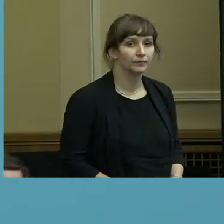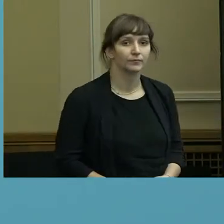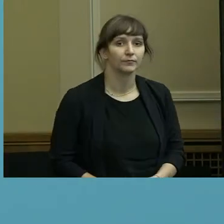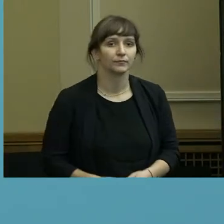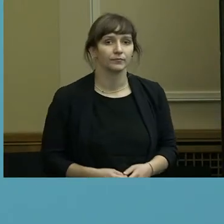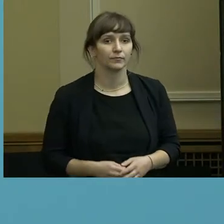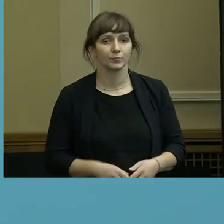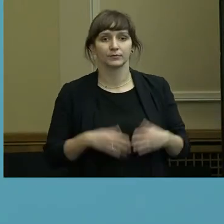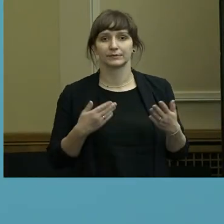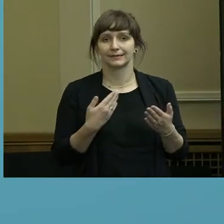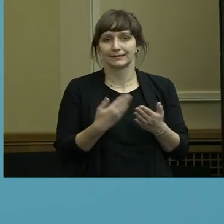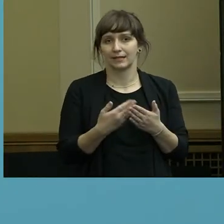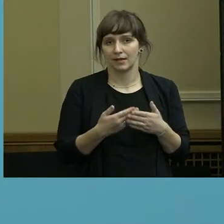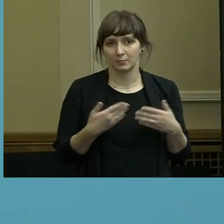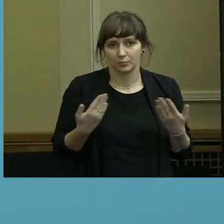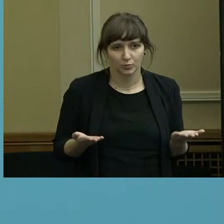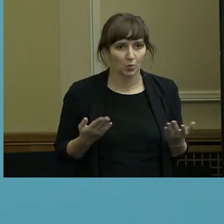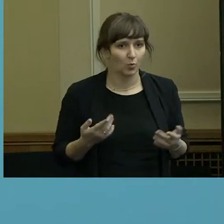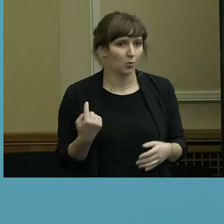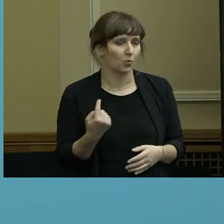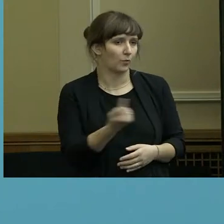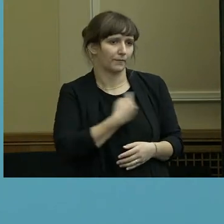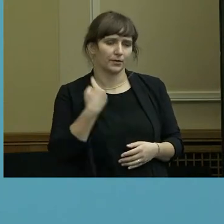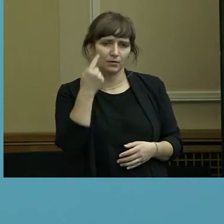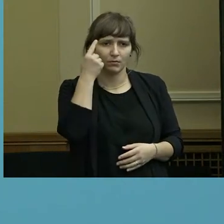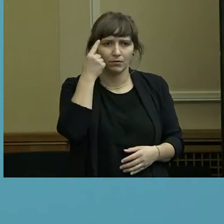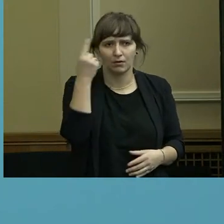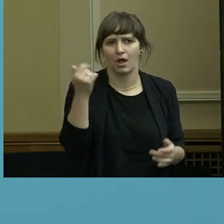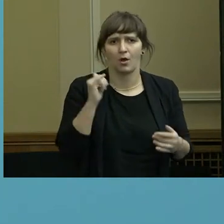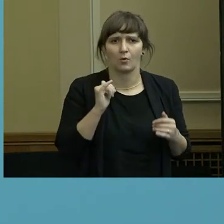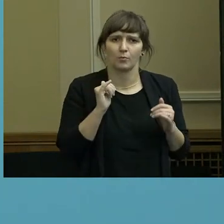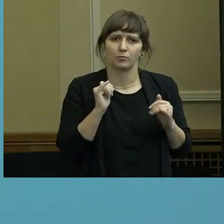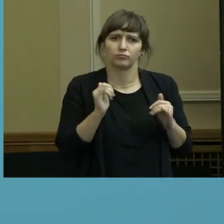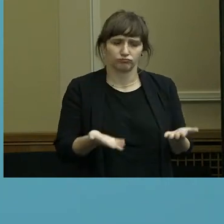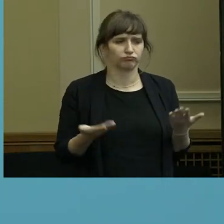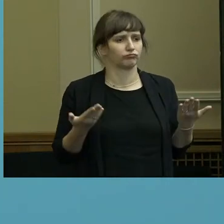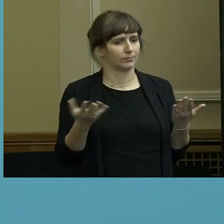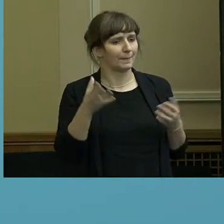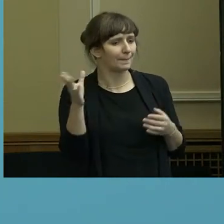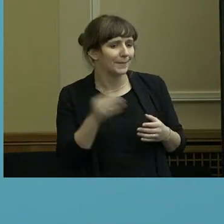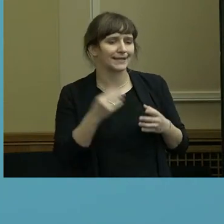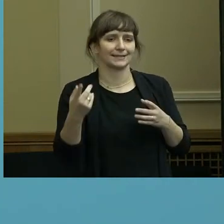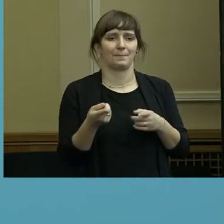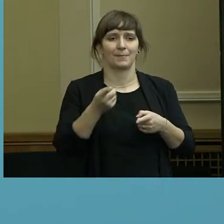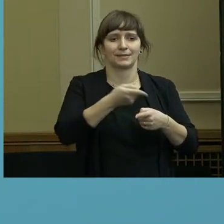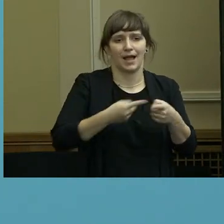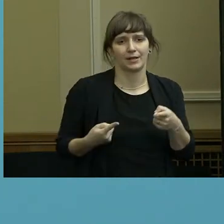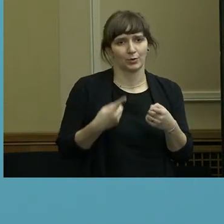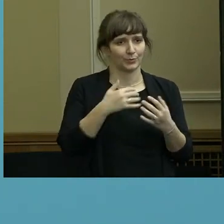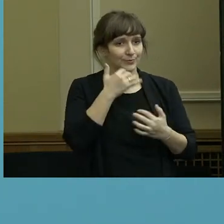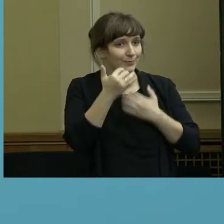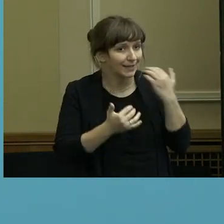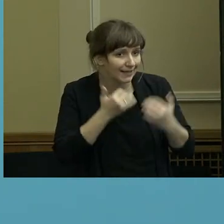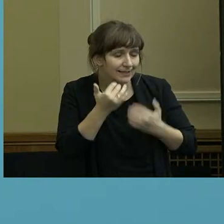dass wir also glauben, dass wir deutlich machen mit dem Beteiligungsbericht und auch mit dem